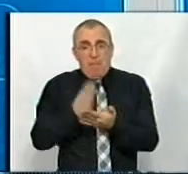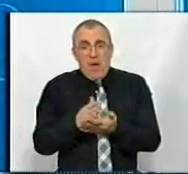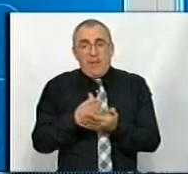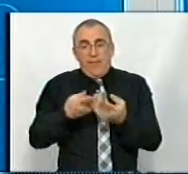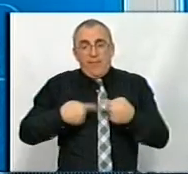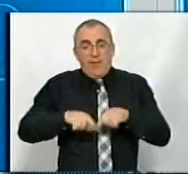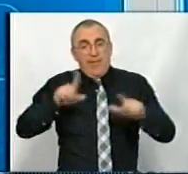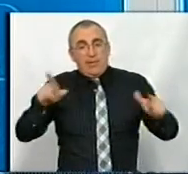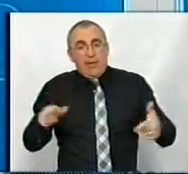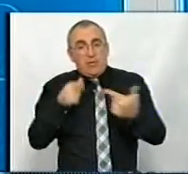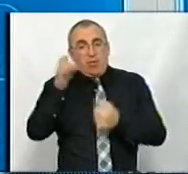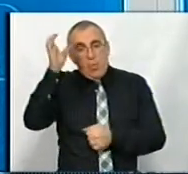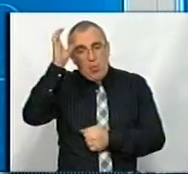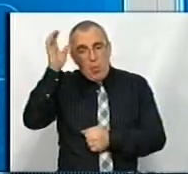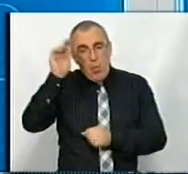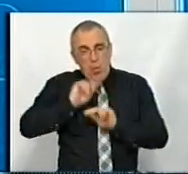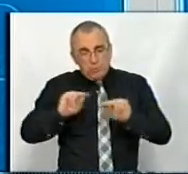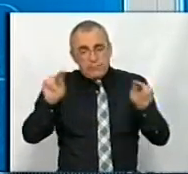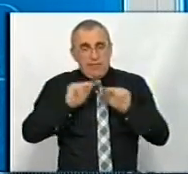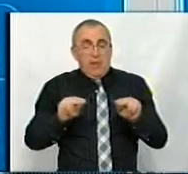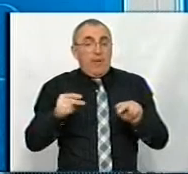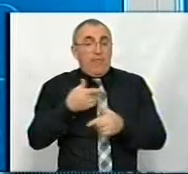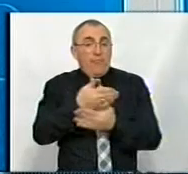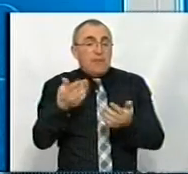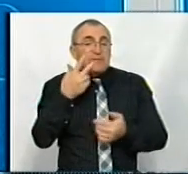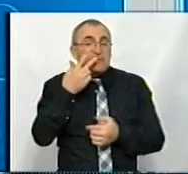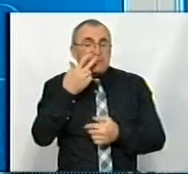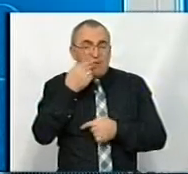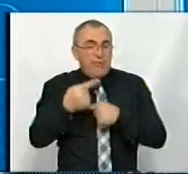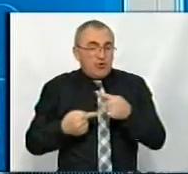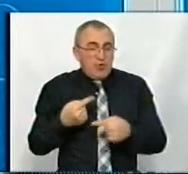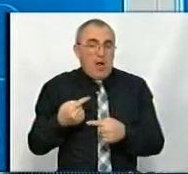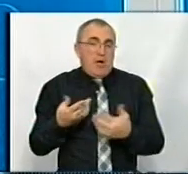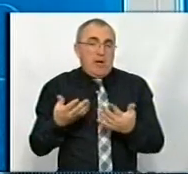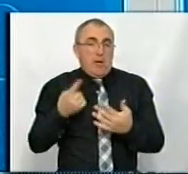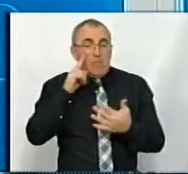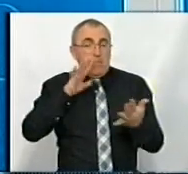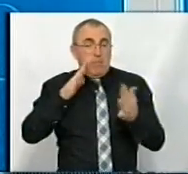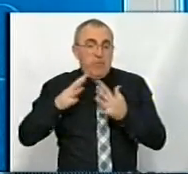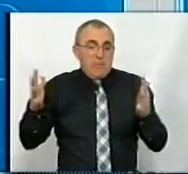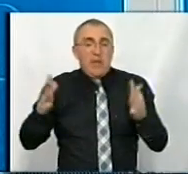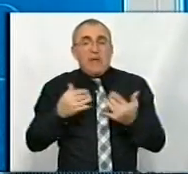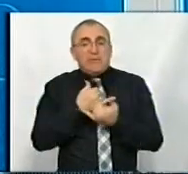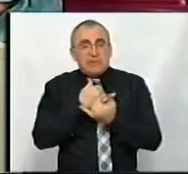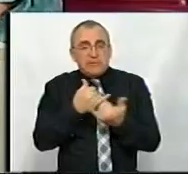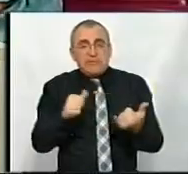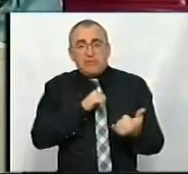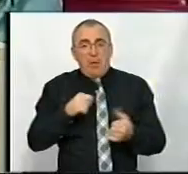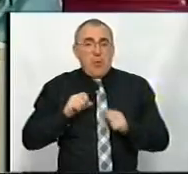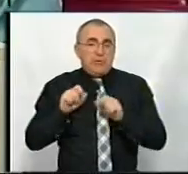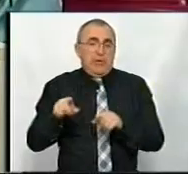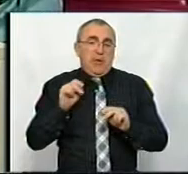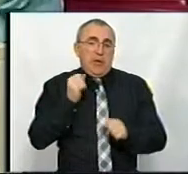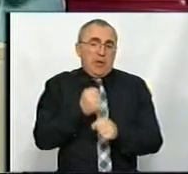освіти, платформа, на яких ми працювали, але вони зазвичай в більшості випадків забезпечували самостійну роботу.